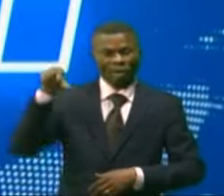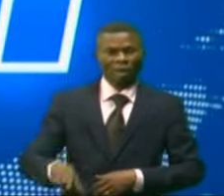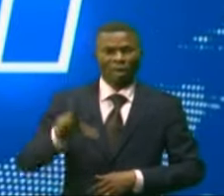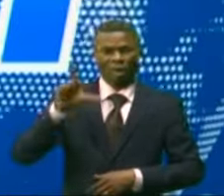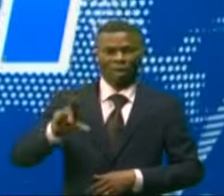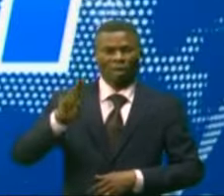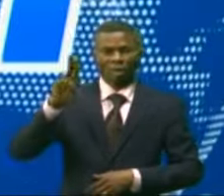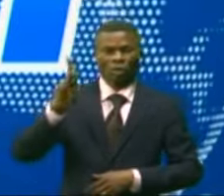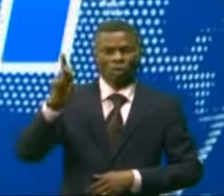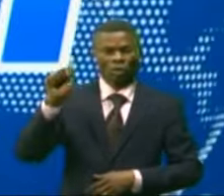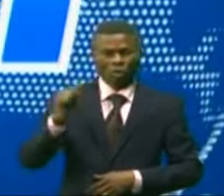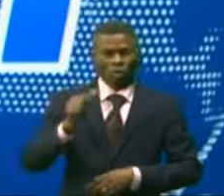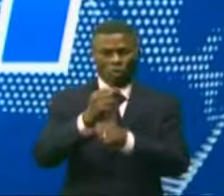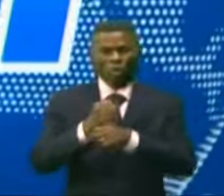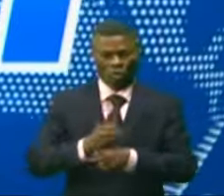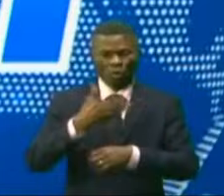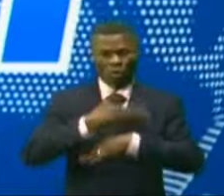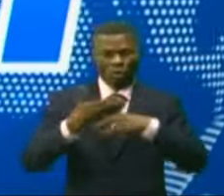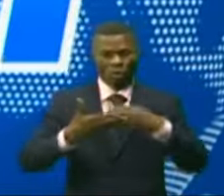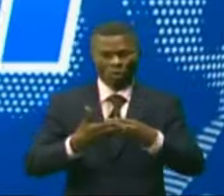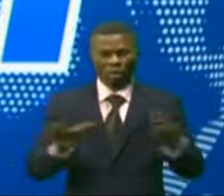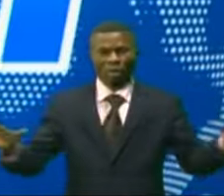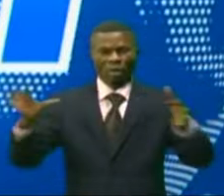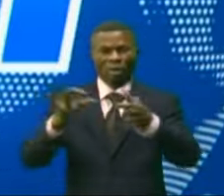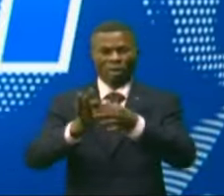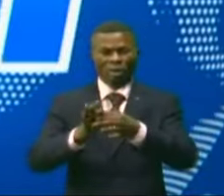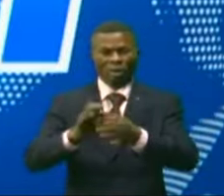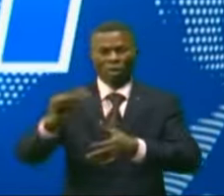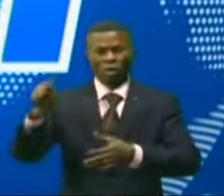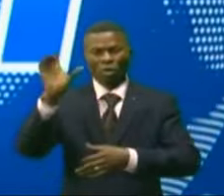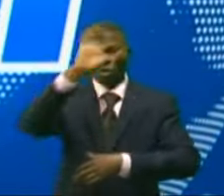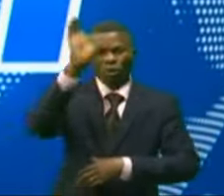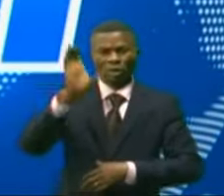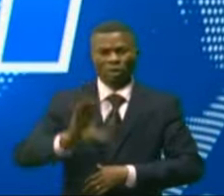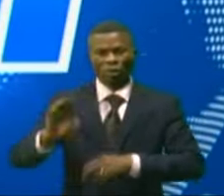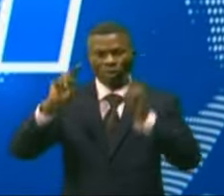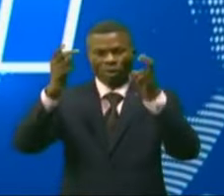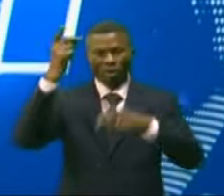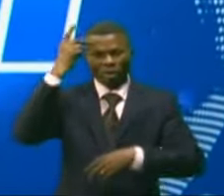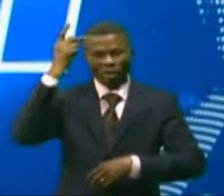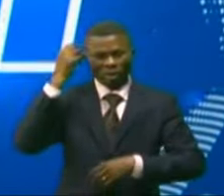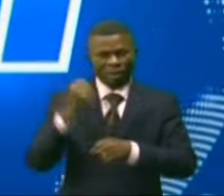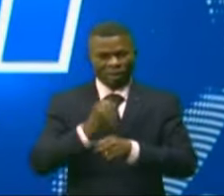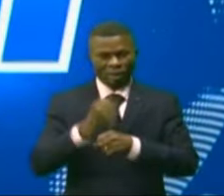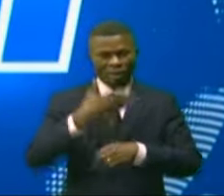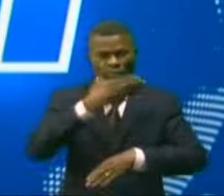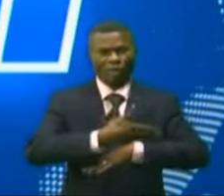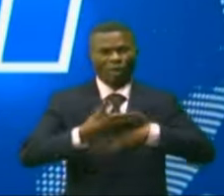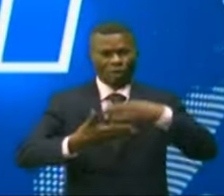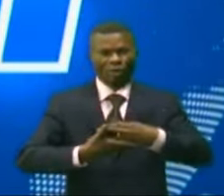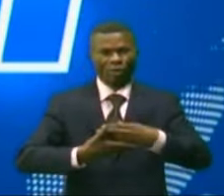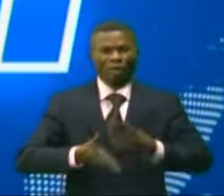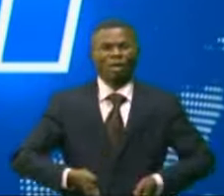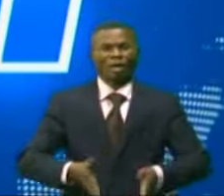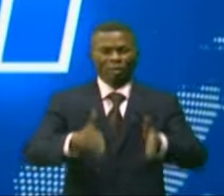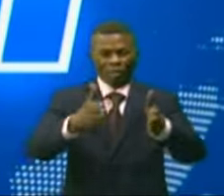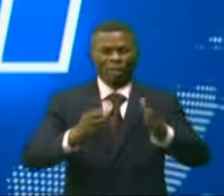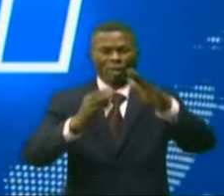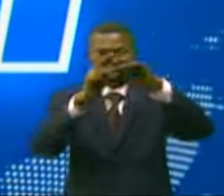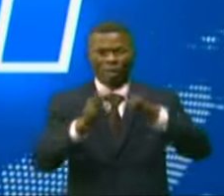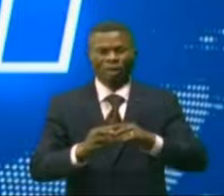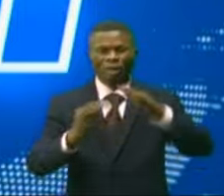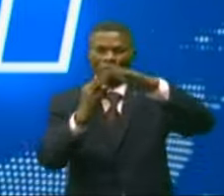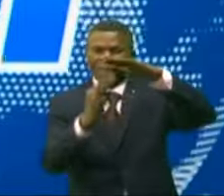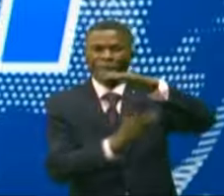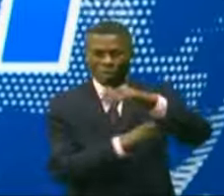doté des infrastructures pour assurer sa connexion avec les autres espaces urbains. Des travaux de construction, des routes et ponts ont été